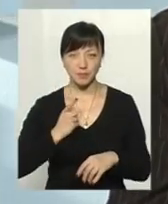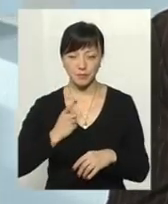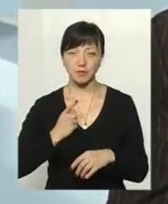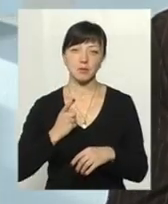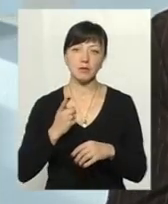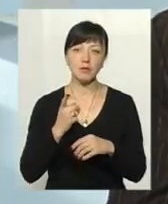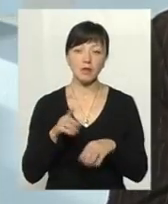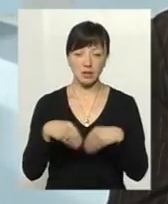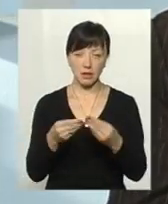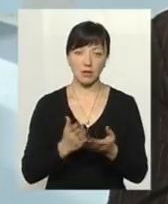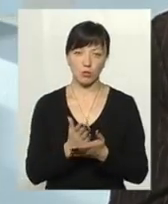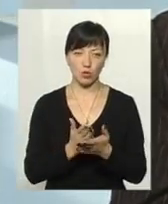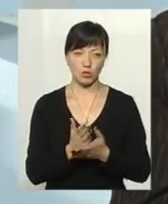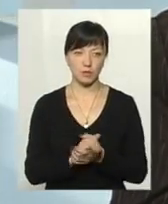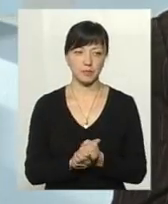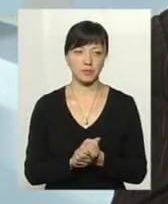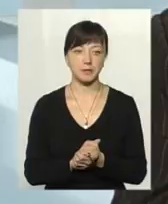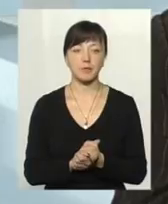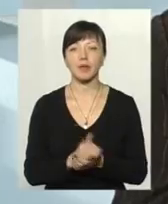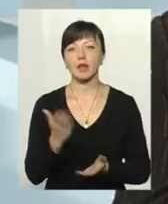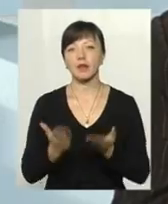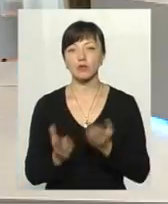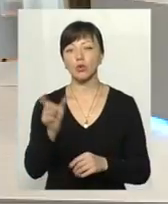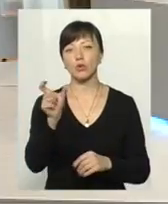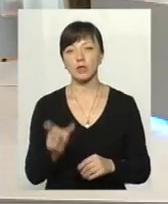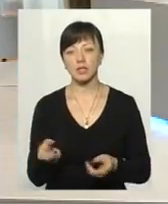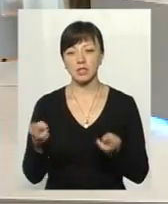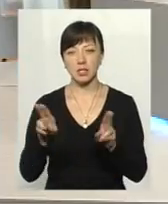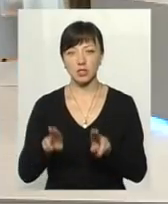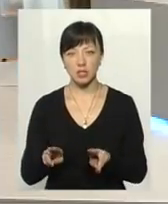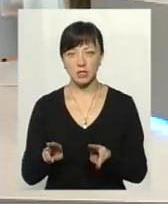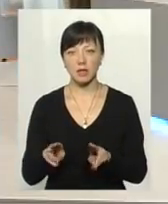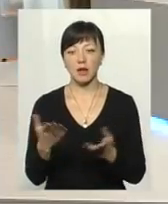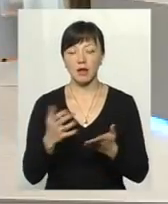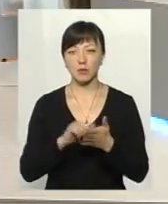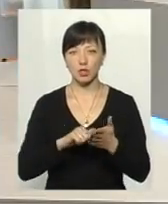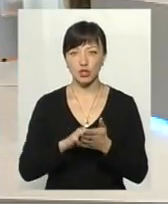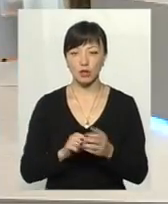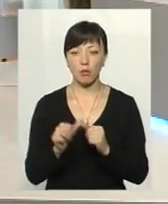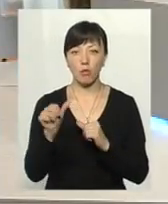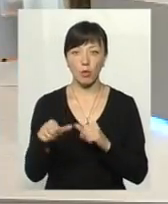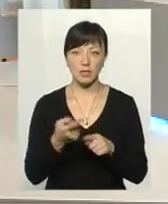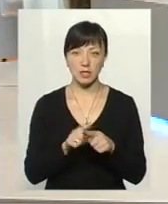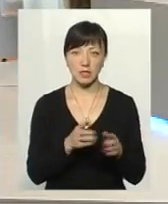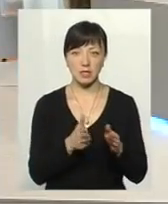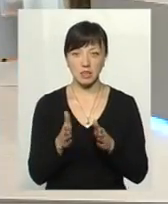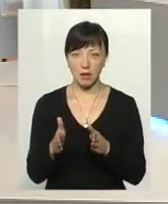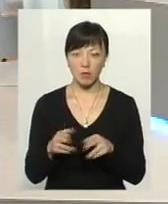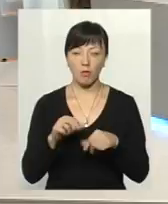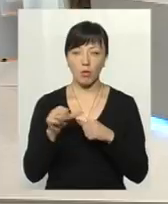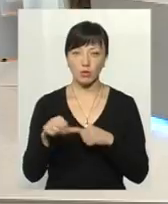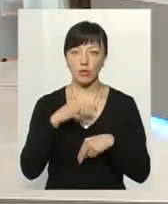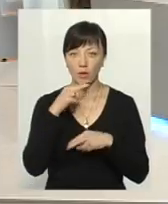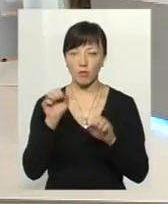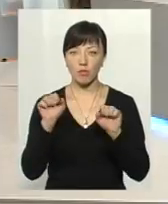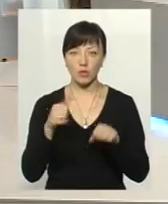надається така послуга. Тобто, навіть якщо людина залишилася з якихось певних причин поза цією системою, поза увагу,